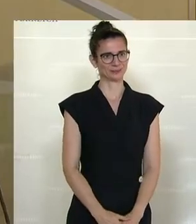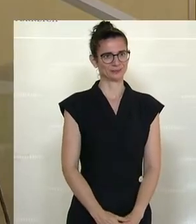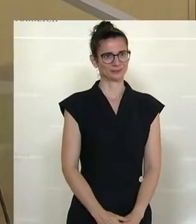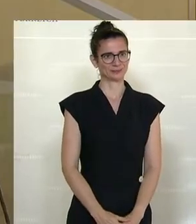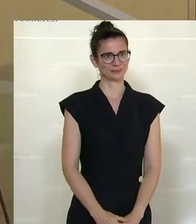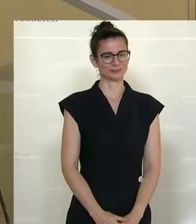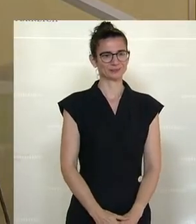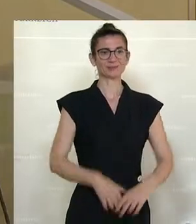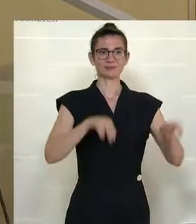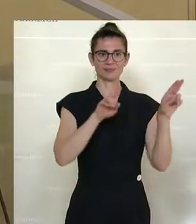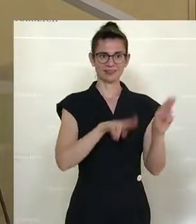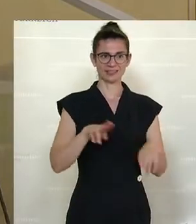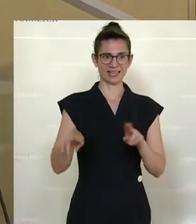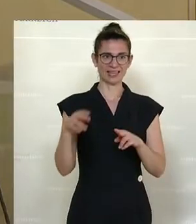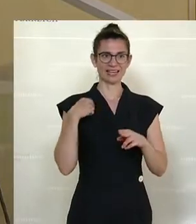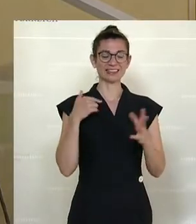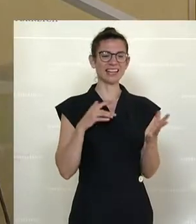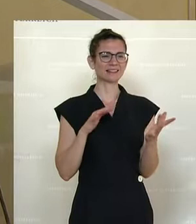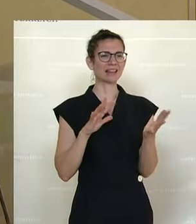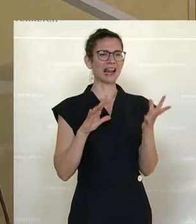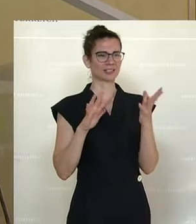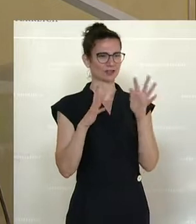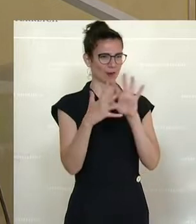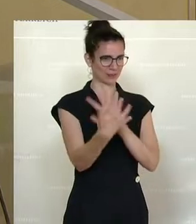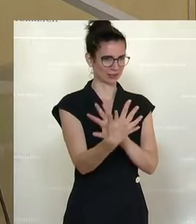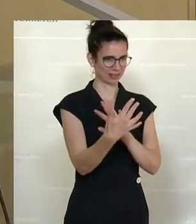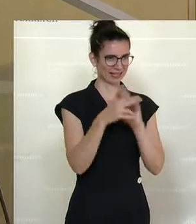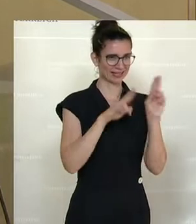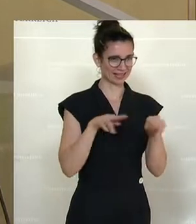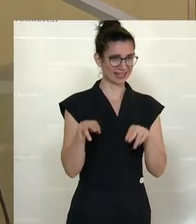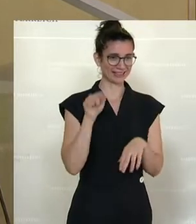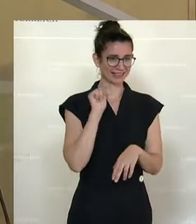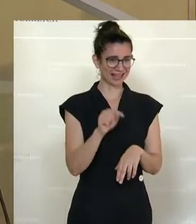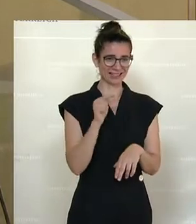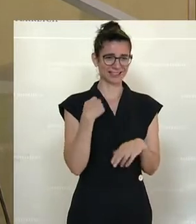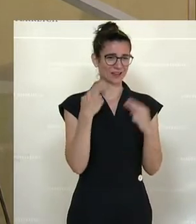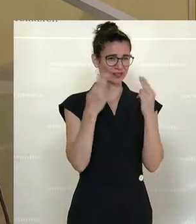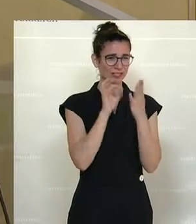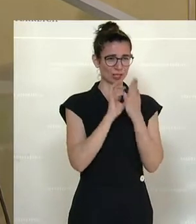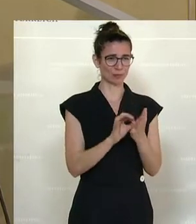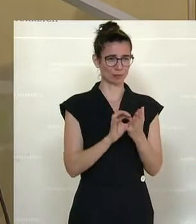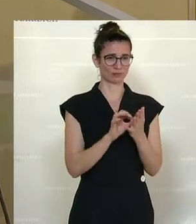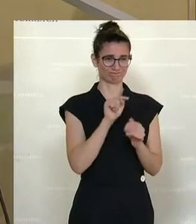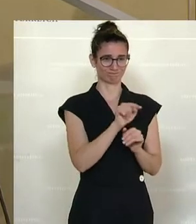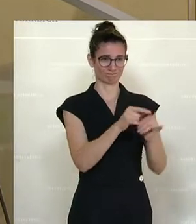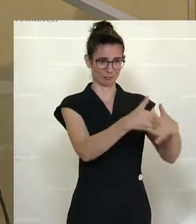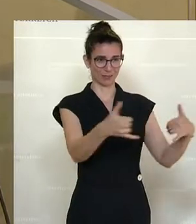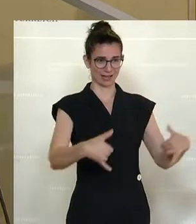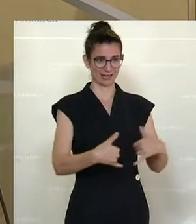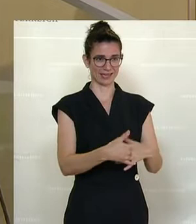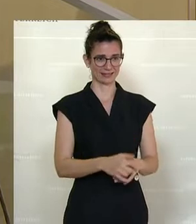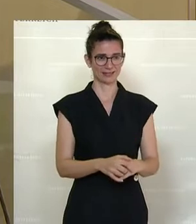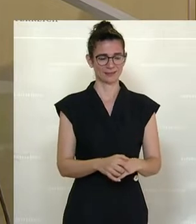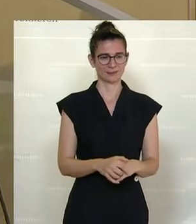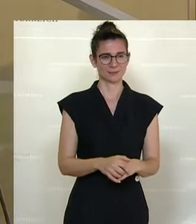Die gerechte Transformation, das ist ein Eckpfeiler in dem Paket. Und deswegen freut es mich wirklich besonders,